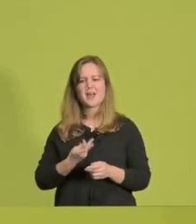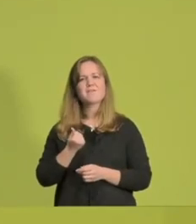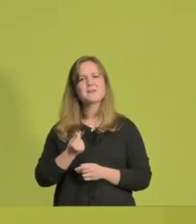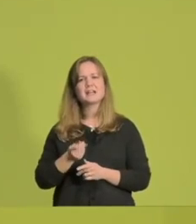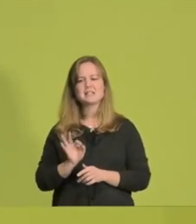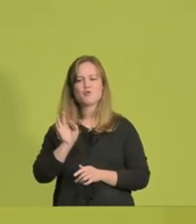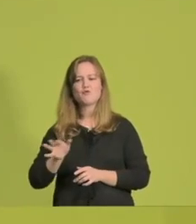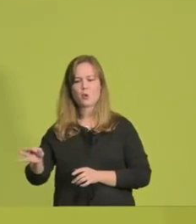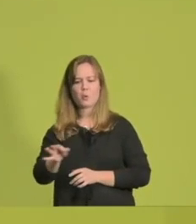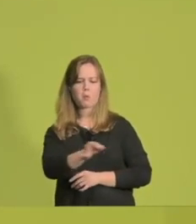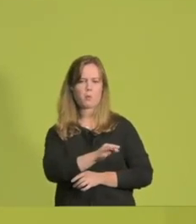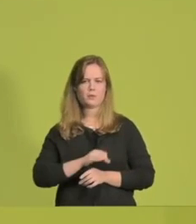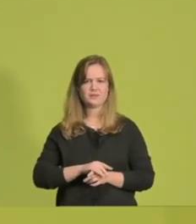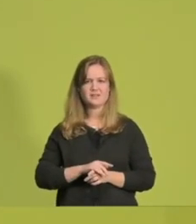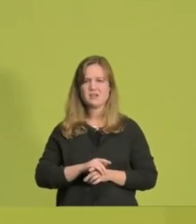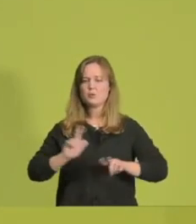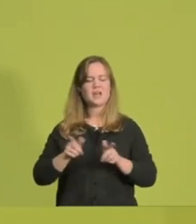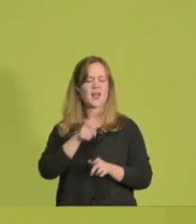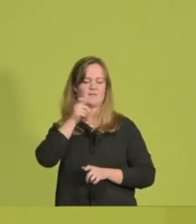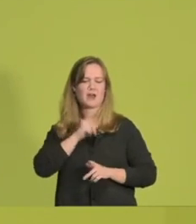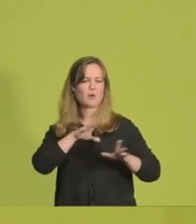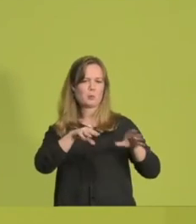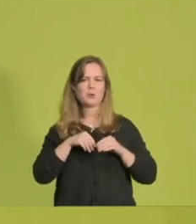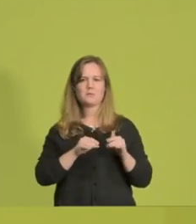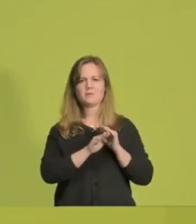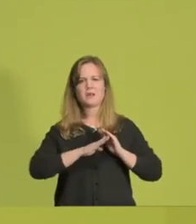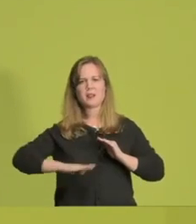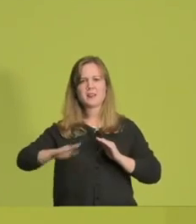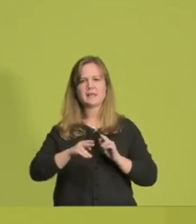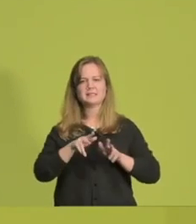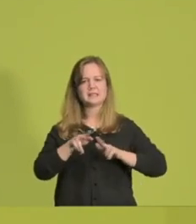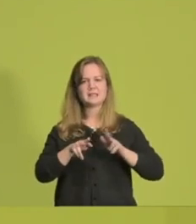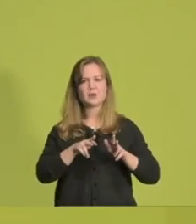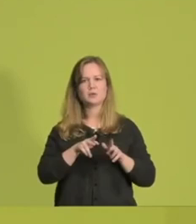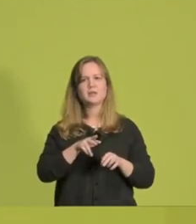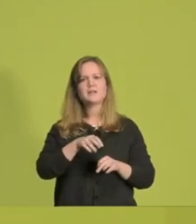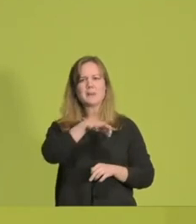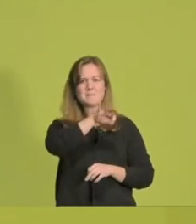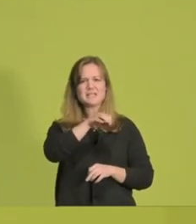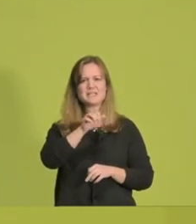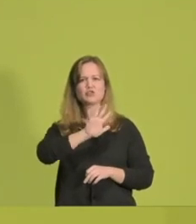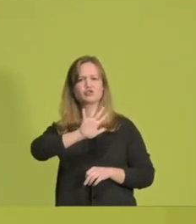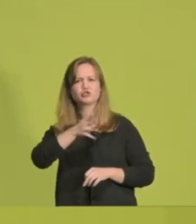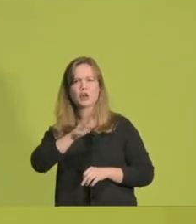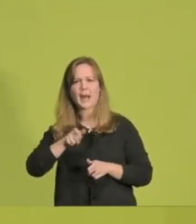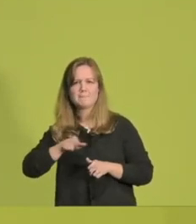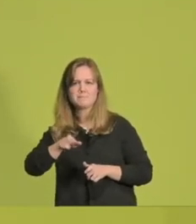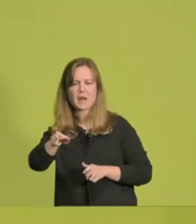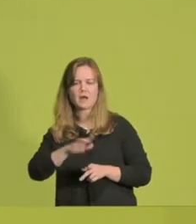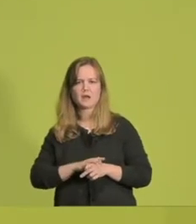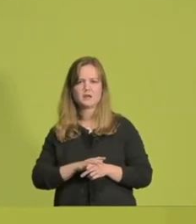Und ich kann nur sagen, keine Verantwortung wieder einmal übernommen von dieser Landesregierung. Diese Ministerin Scharrenbach hat nicht nur den Hambacher Wald